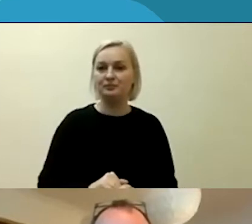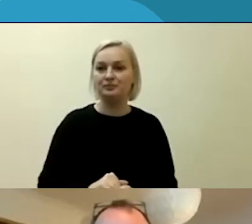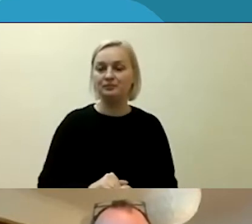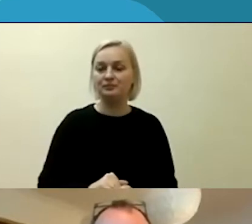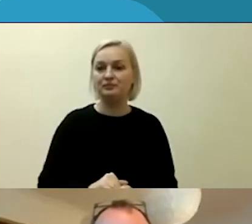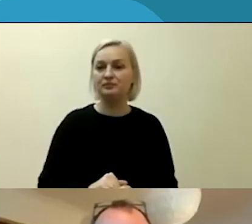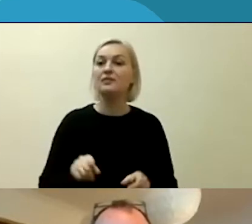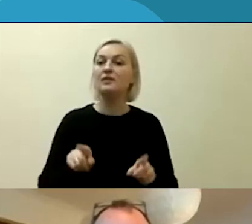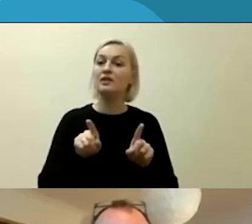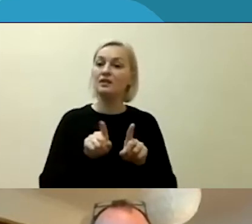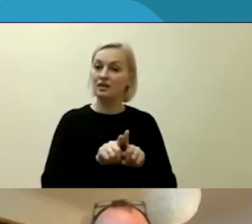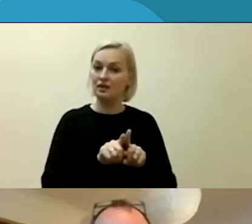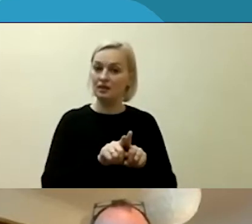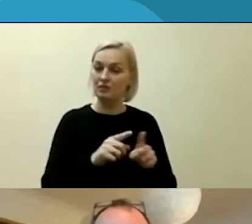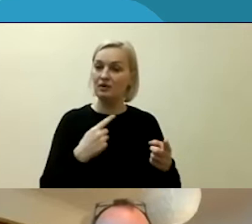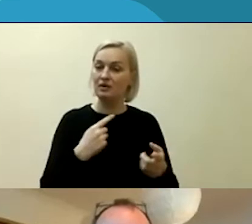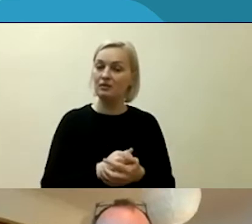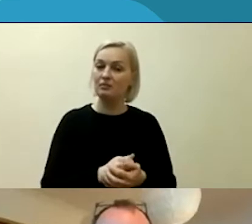Taip pat kalbėsiu,